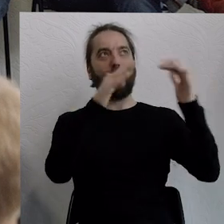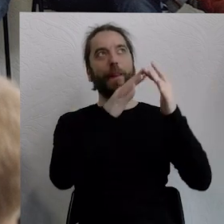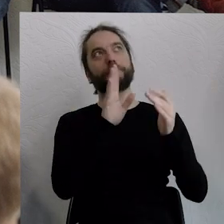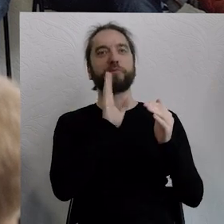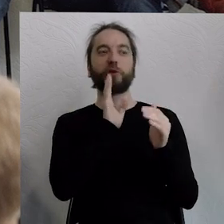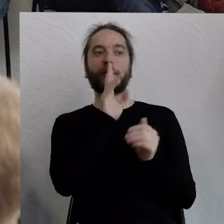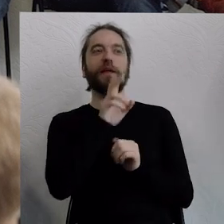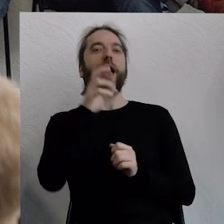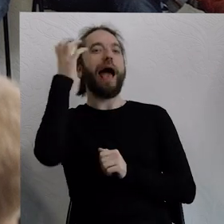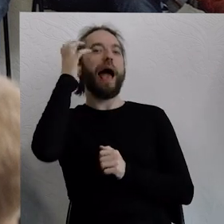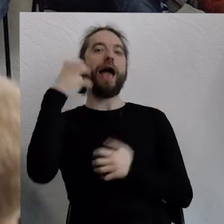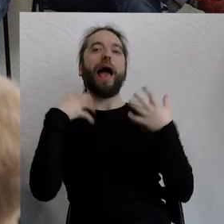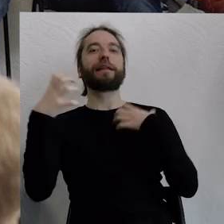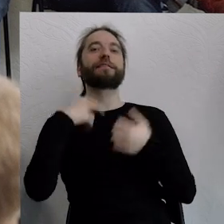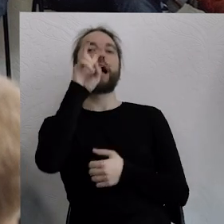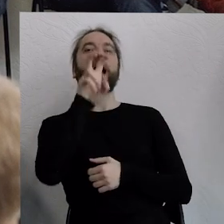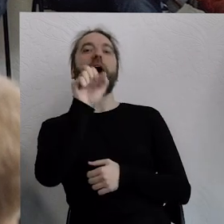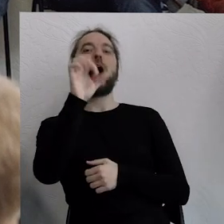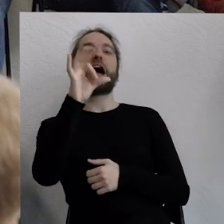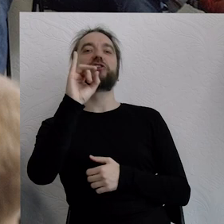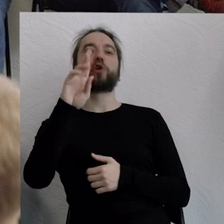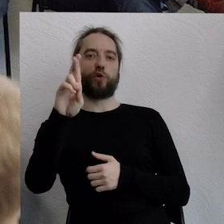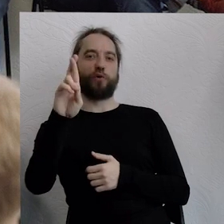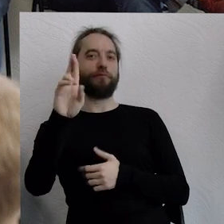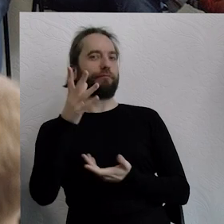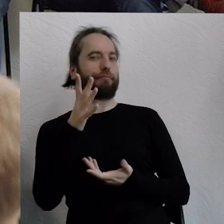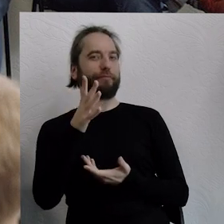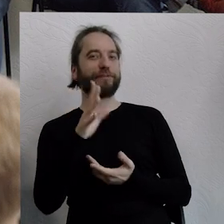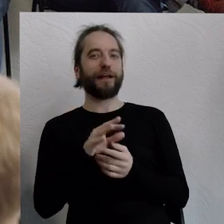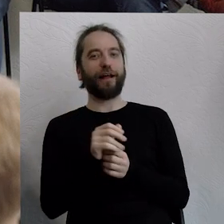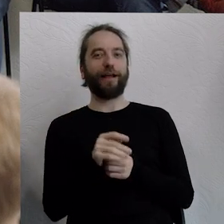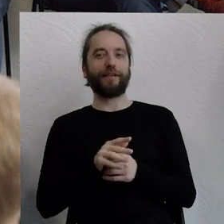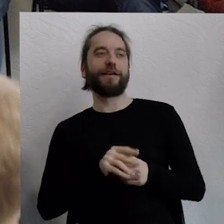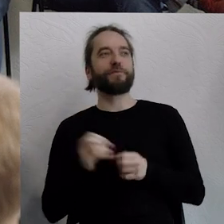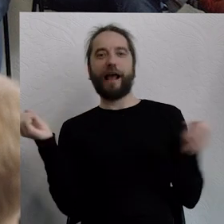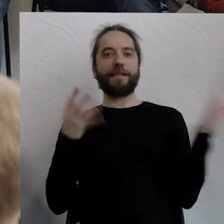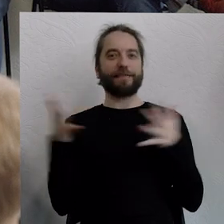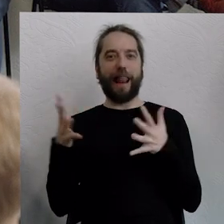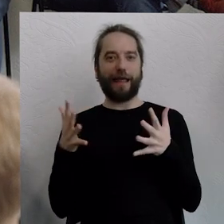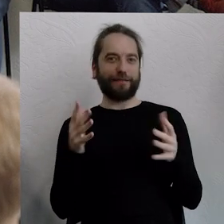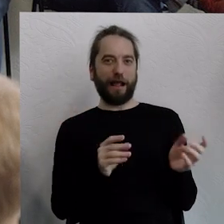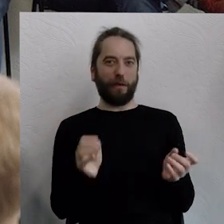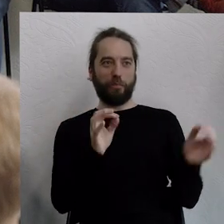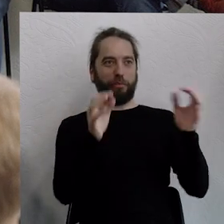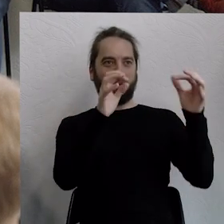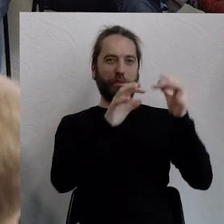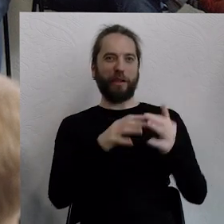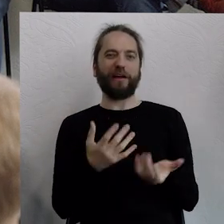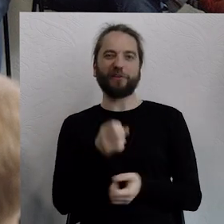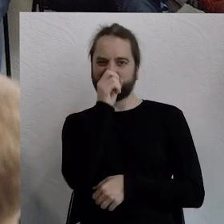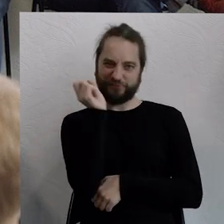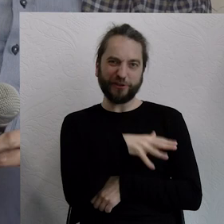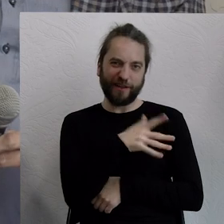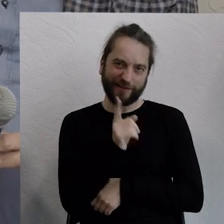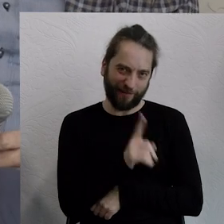każdym ogródku. Dobrze, słuchajcie, może to brzmić, wiecie, dla mnie też to jest nowa sytuacja, jesteśmy